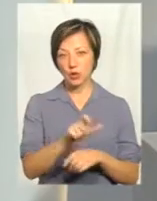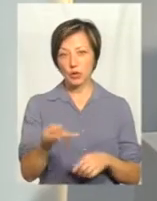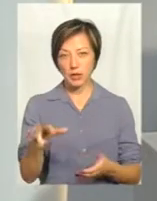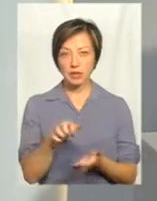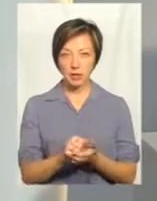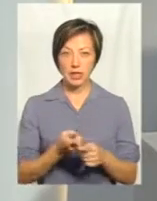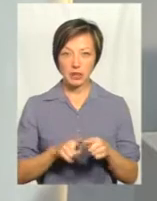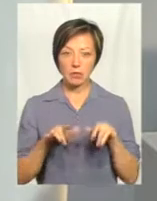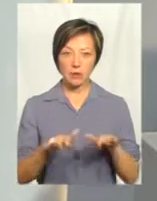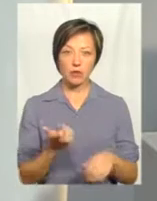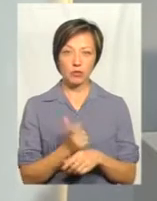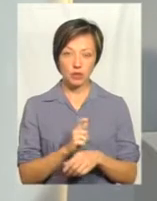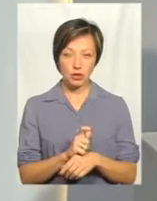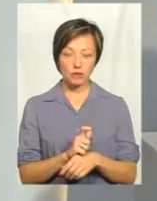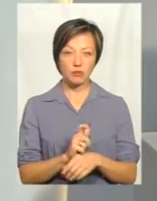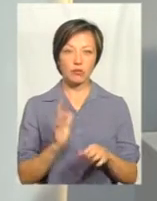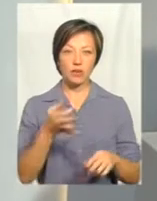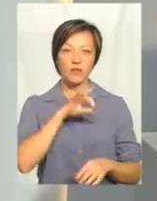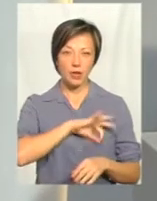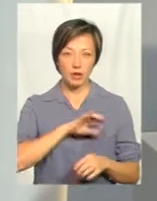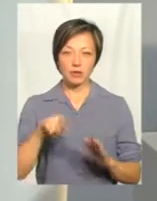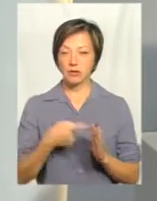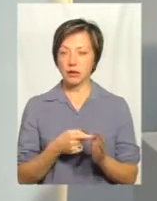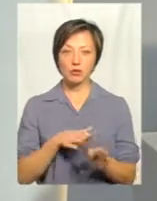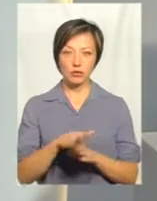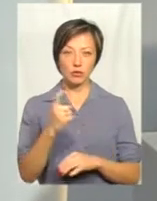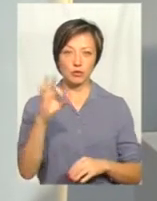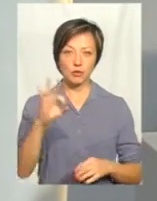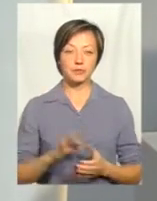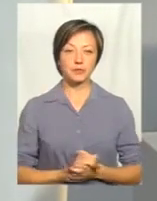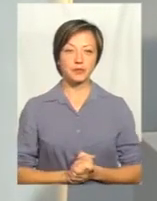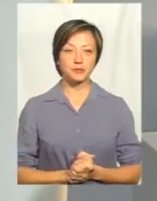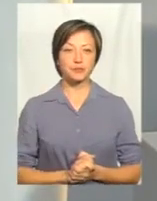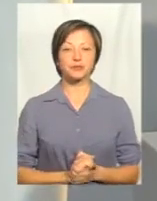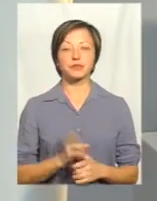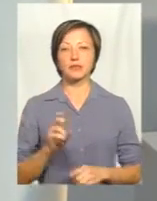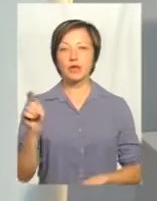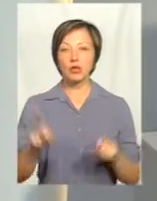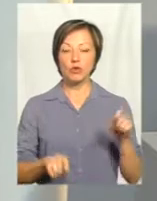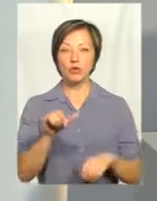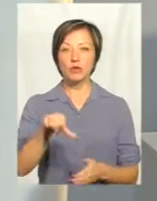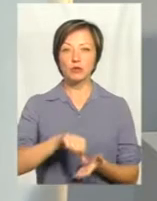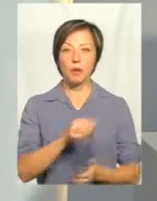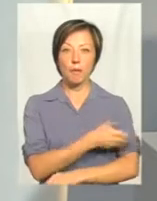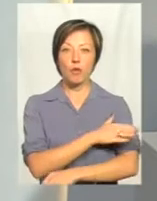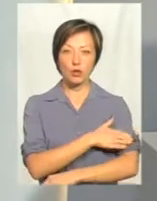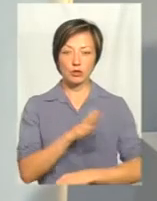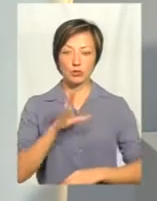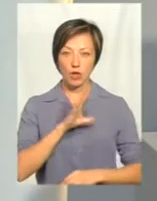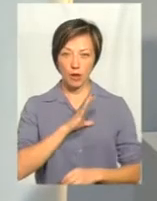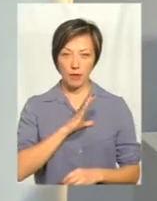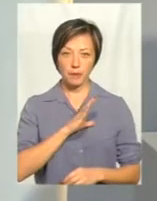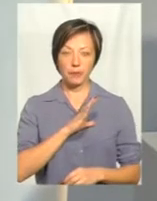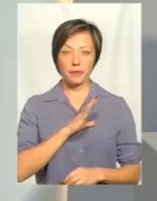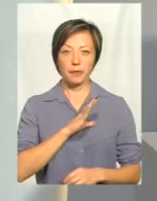справою, тим буде всім більшості вигідніше. Абсолютно так. От на конференції була у вас представниця Польщі Барбара Полевчик.